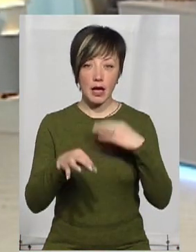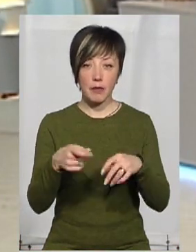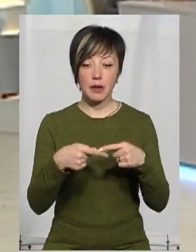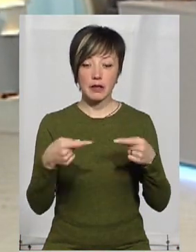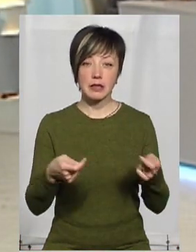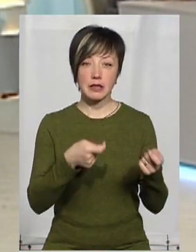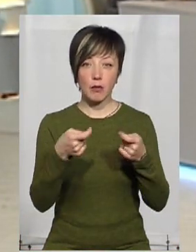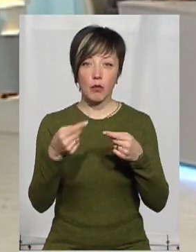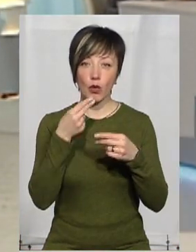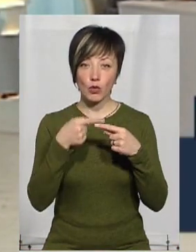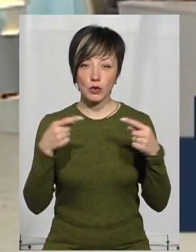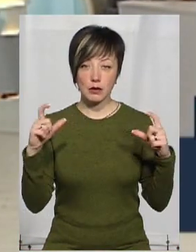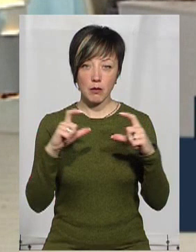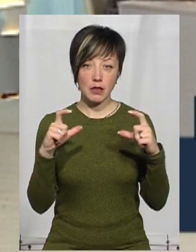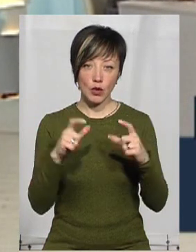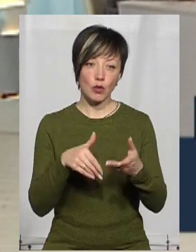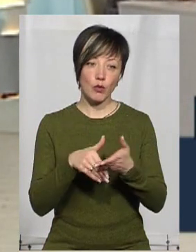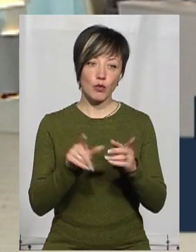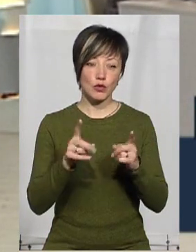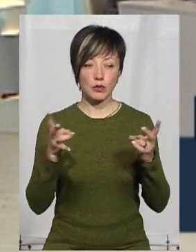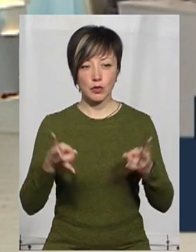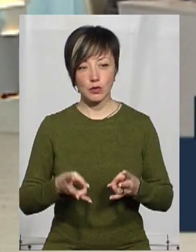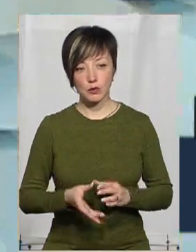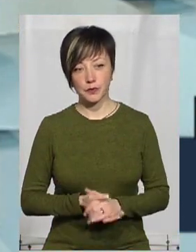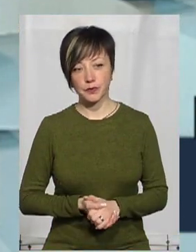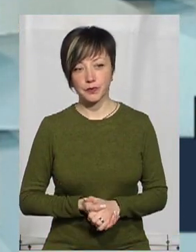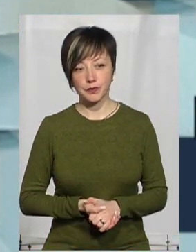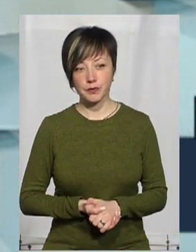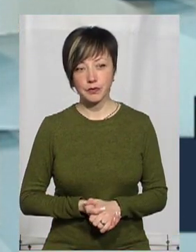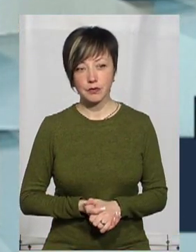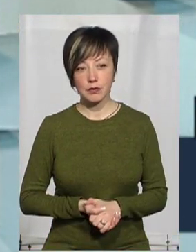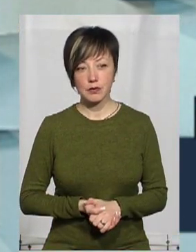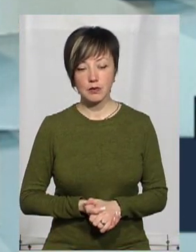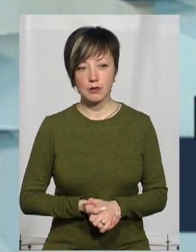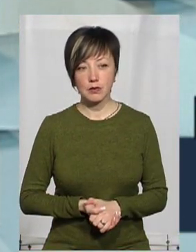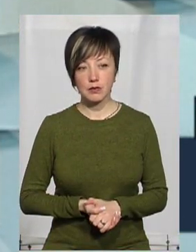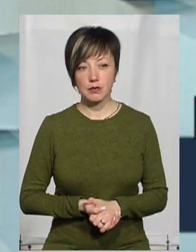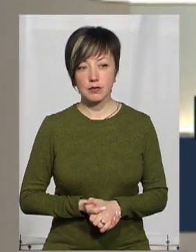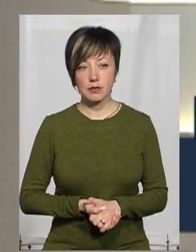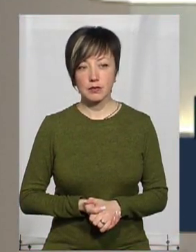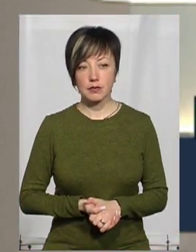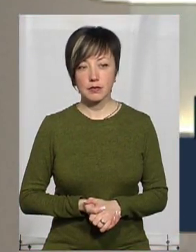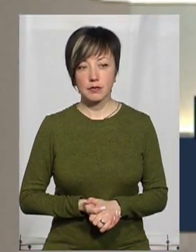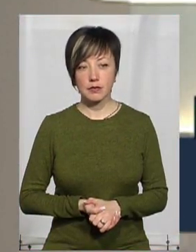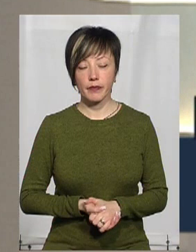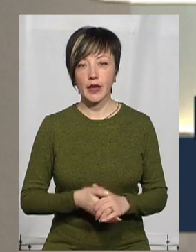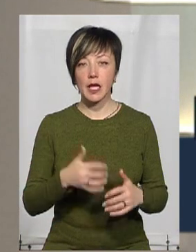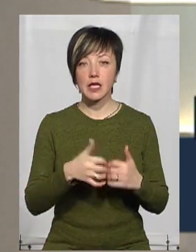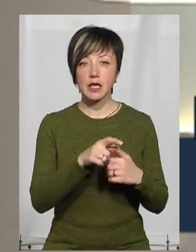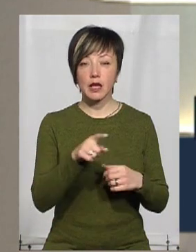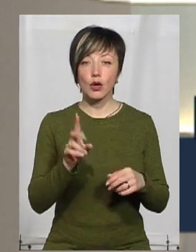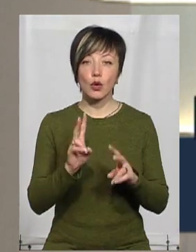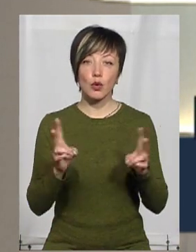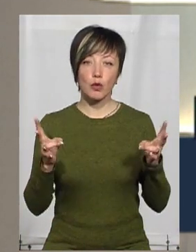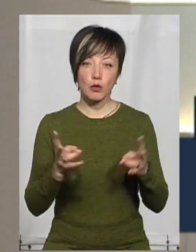принесемо продукти з магазину і допоможемо, якщо щось потрібно, щось вирішити. Серед тих, хто